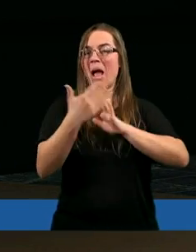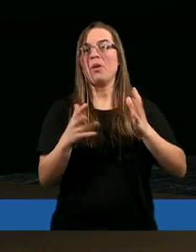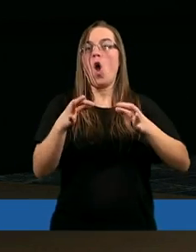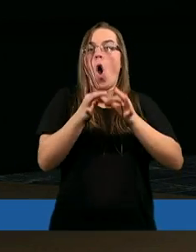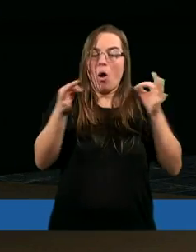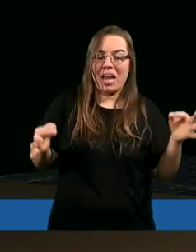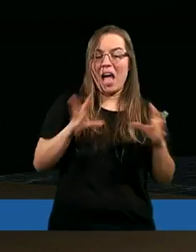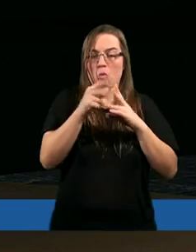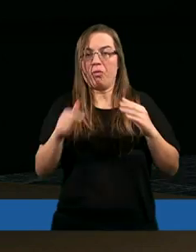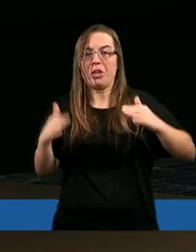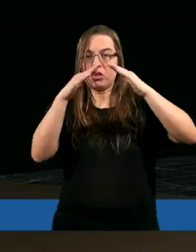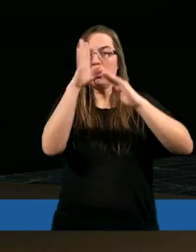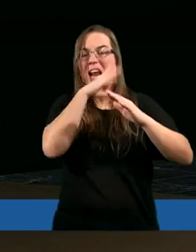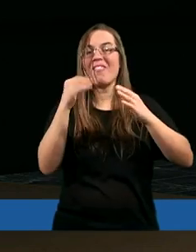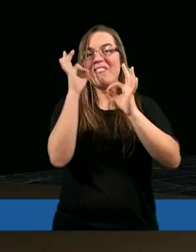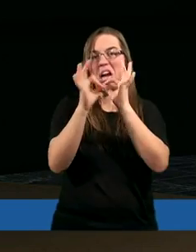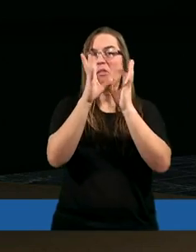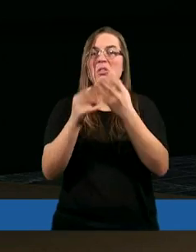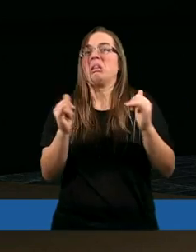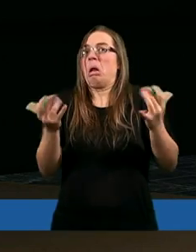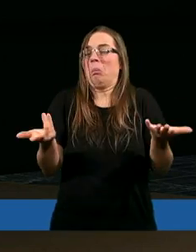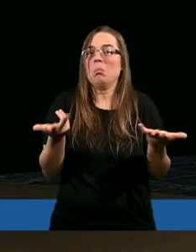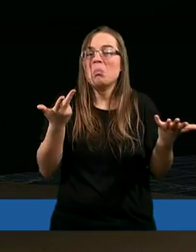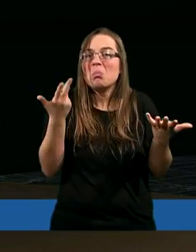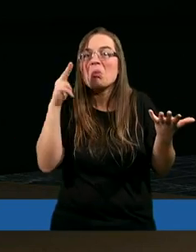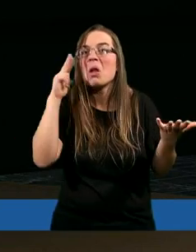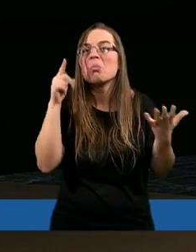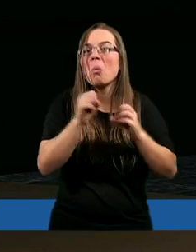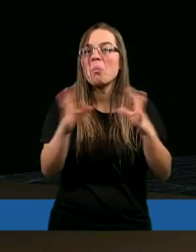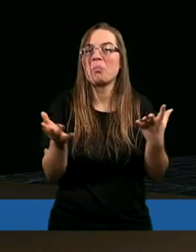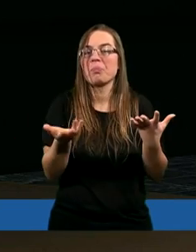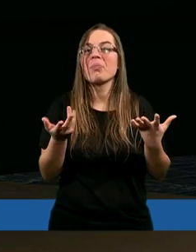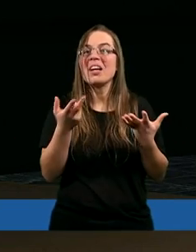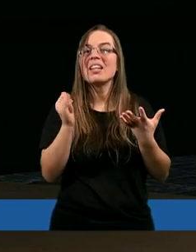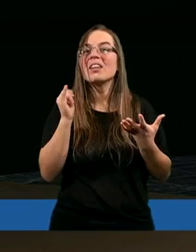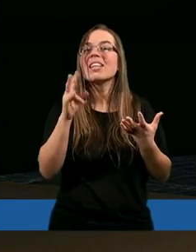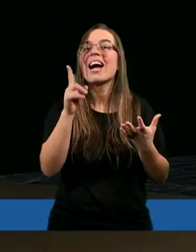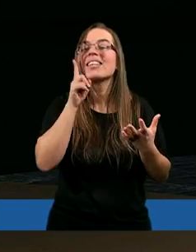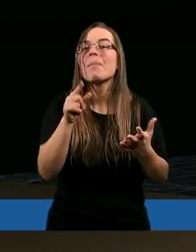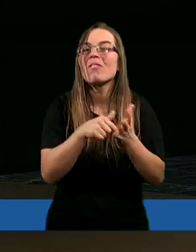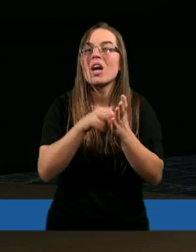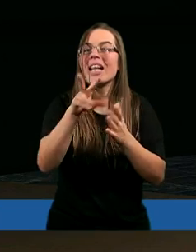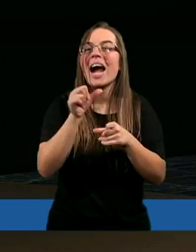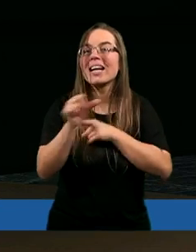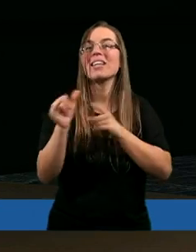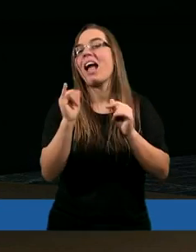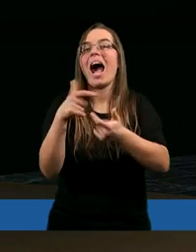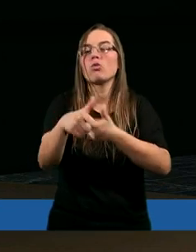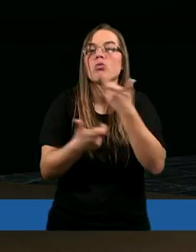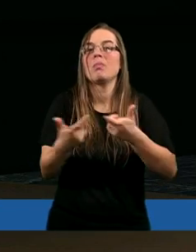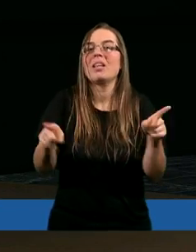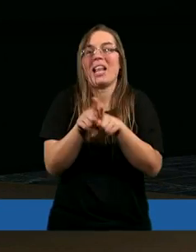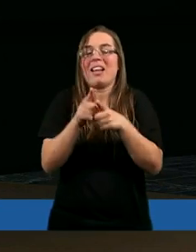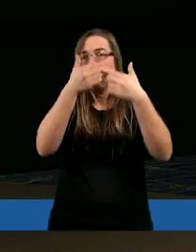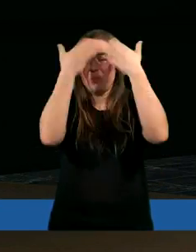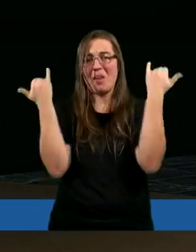odległość do księżyca, wszystko wyliczone i to tylko są hipnotezy takie, a każdy mówi, że tak zrobione, ale